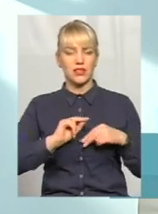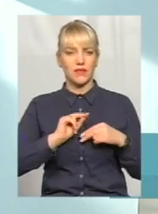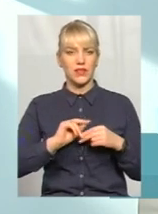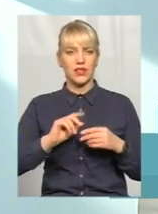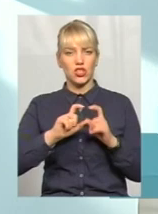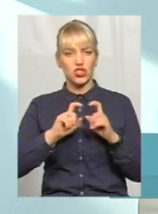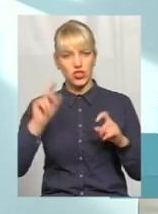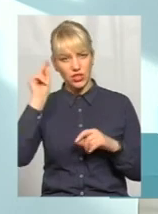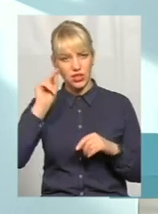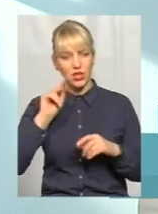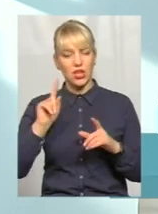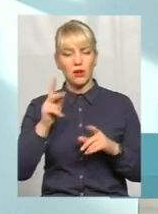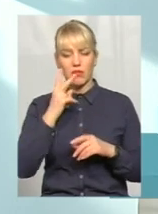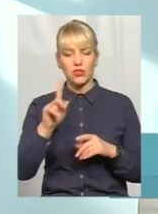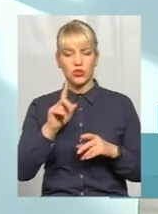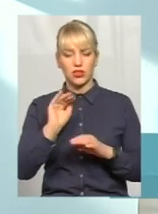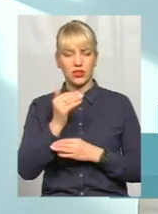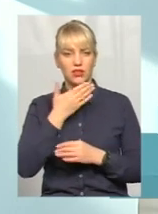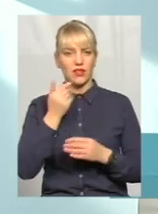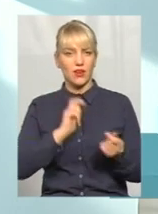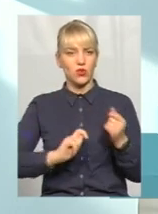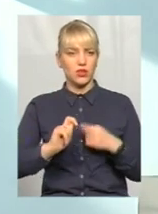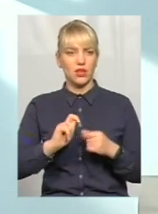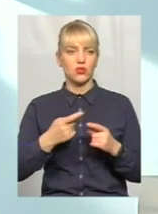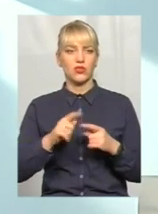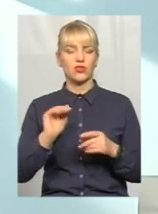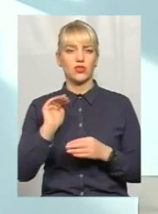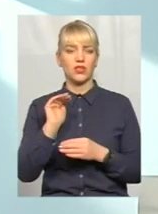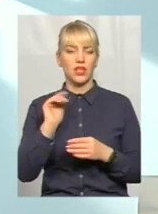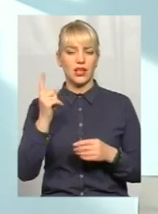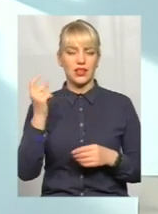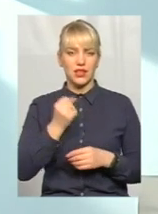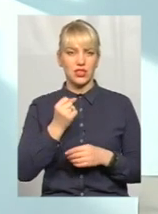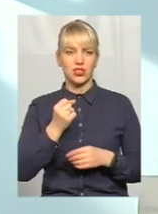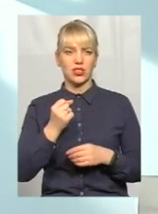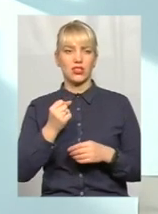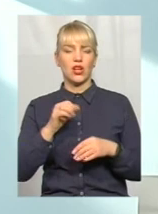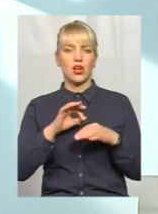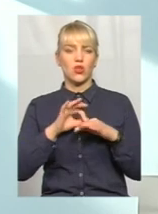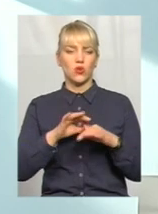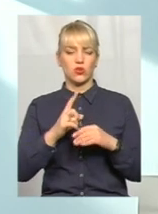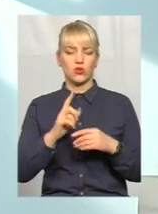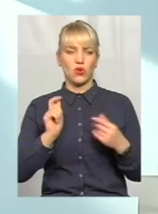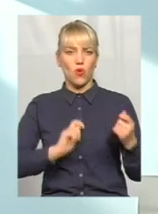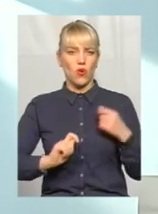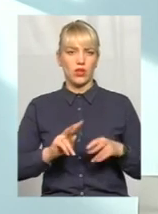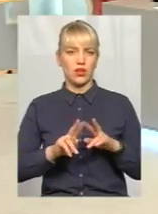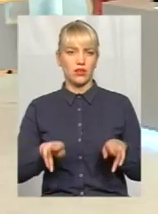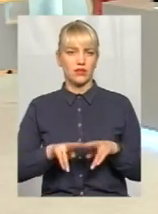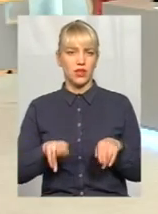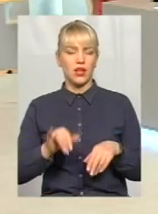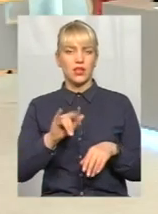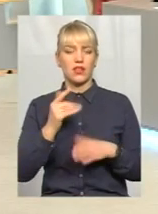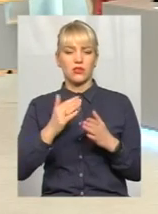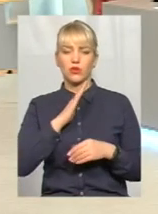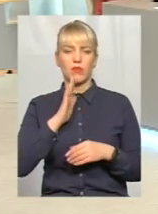шкіл, якщо ви бачите, що дитина не одягнена, дитина ходить тиждень або більше в одній одежі, якщо мама